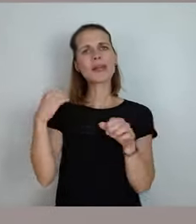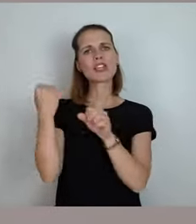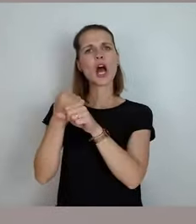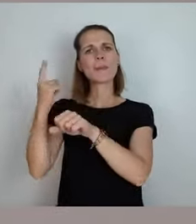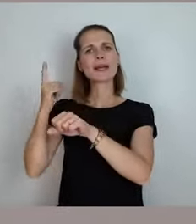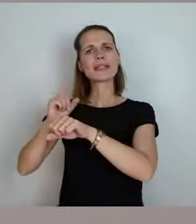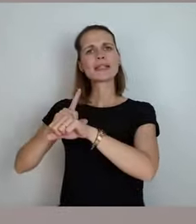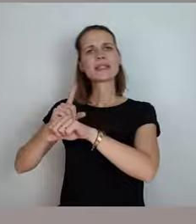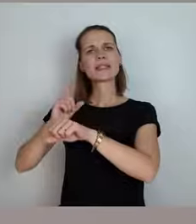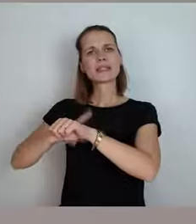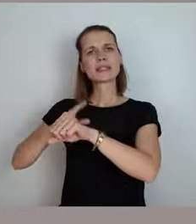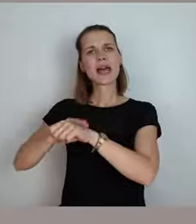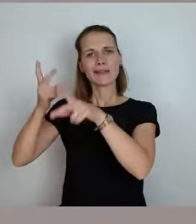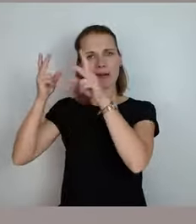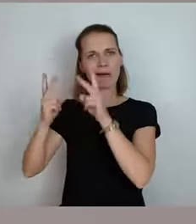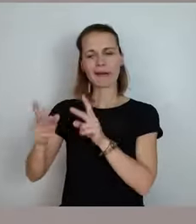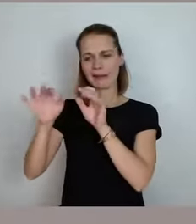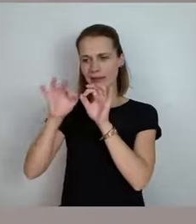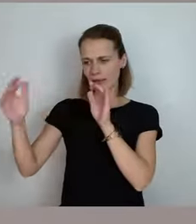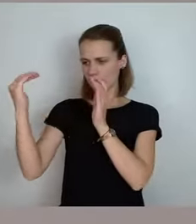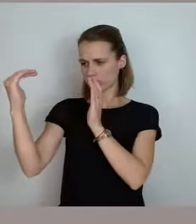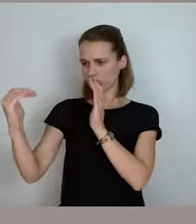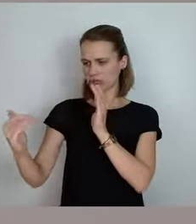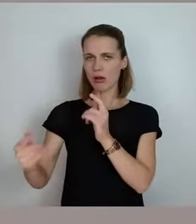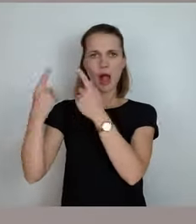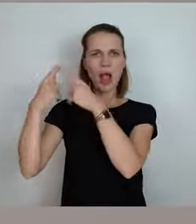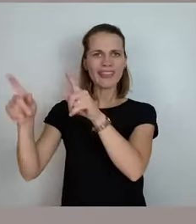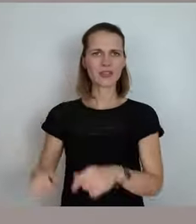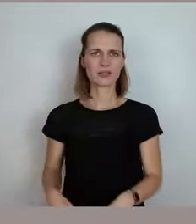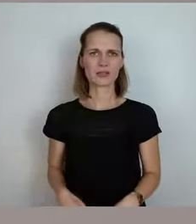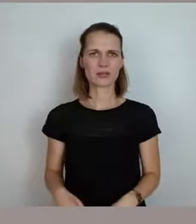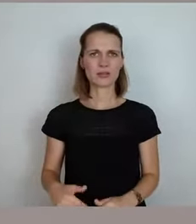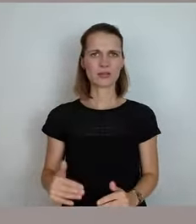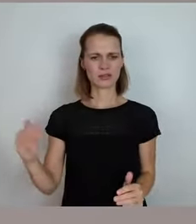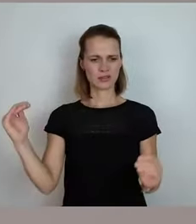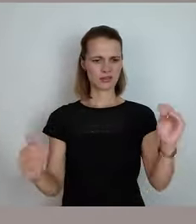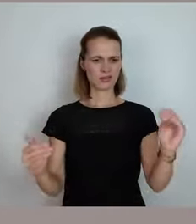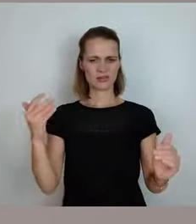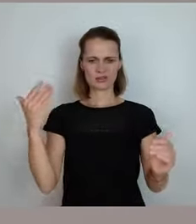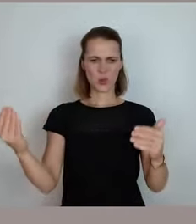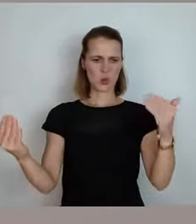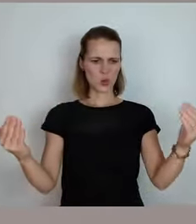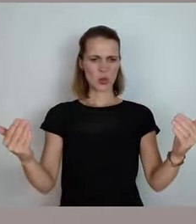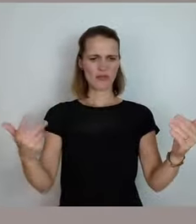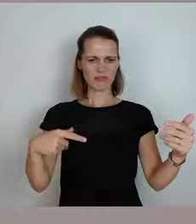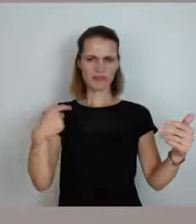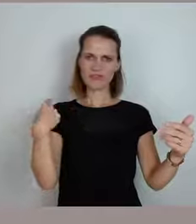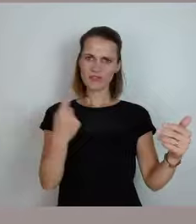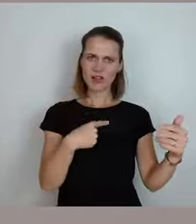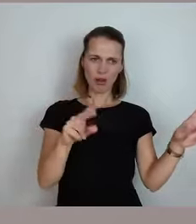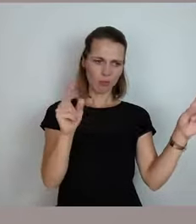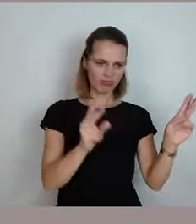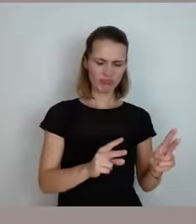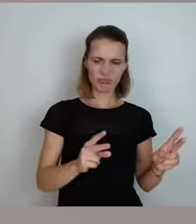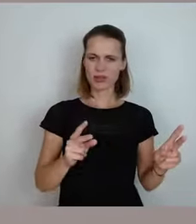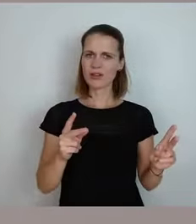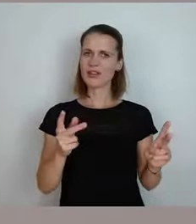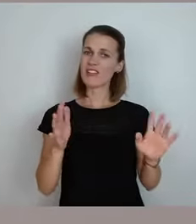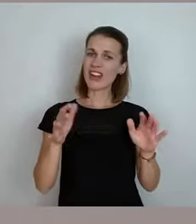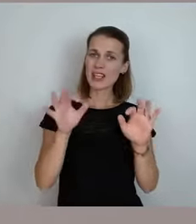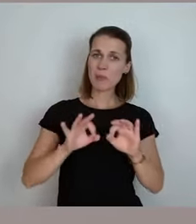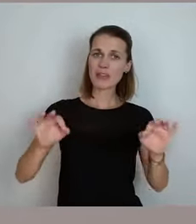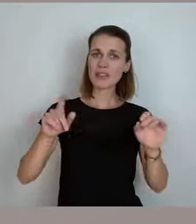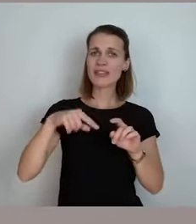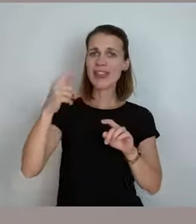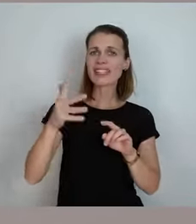gibt einen ganz anderen Ermessensspielraum vor, warum grenzen wir den so ein? Und wäre es nicht gut, mal für die nächsten fünf Jahre das mal